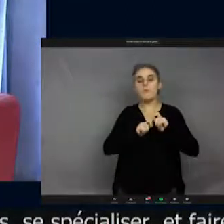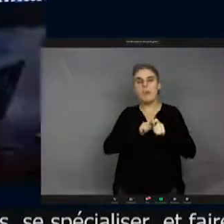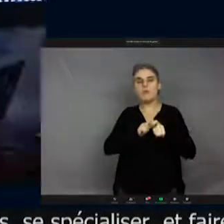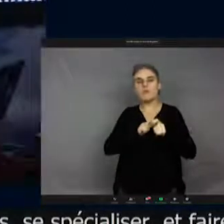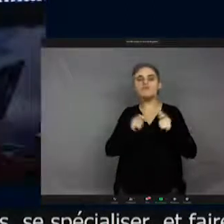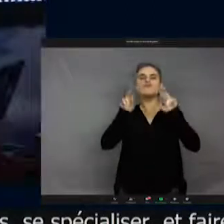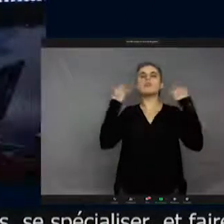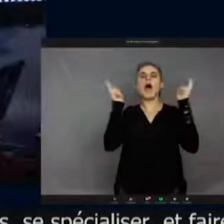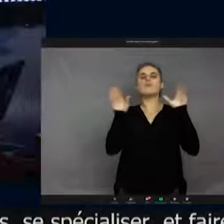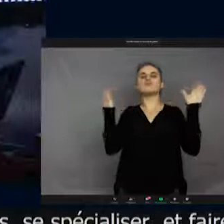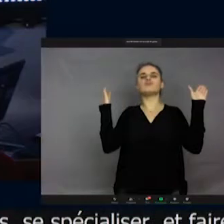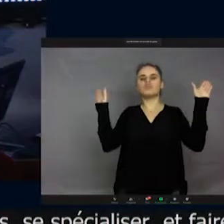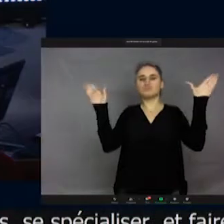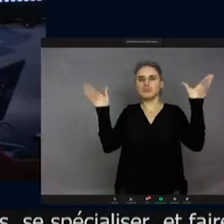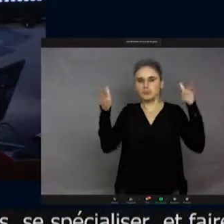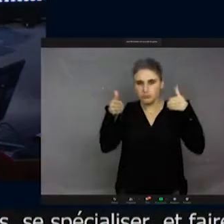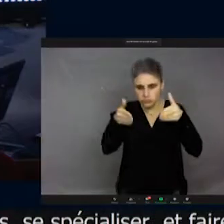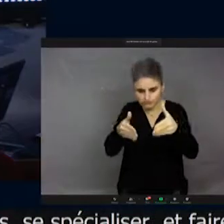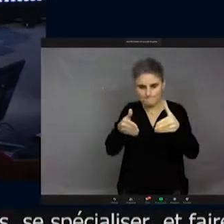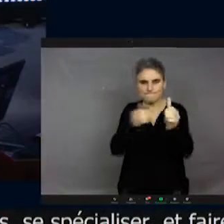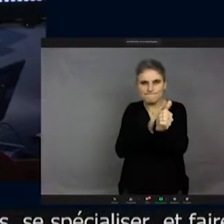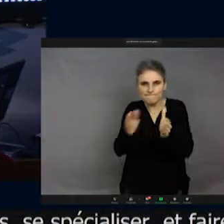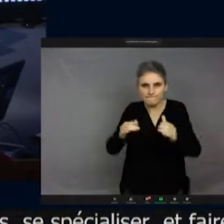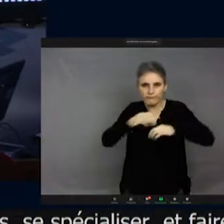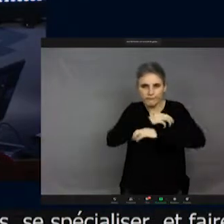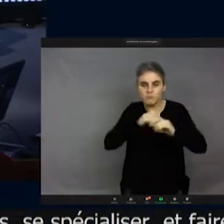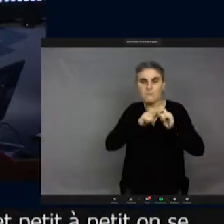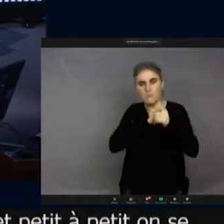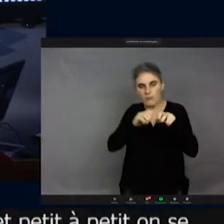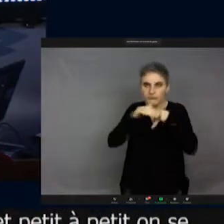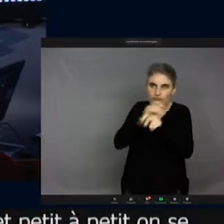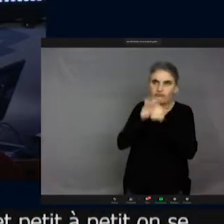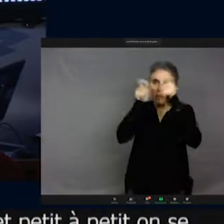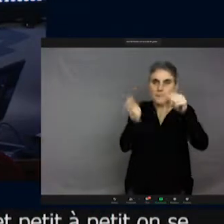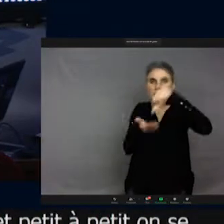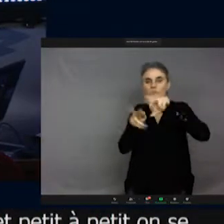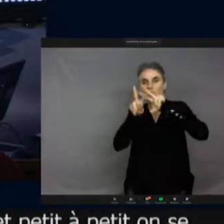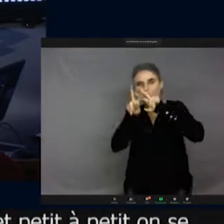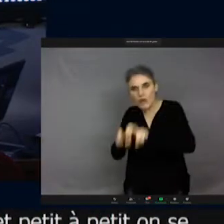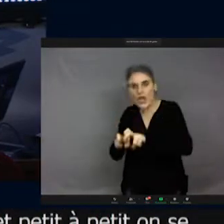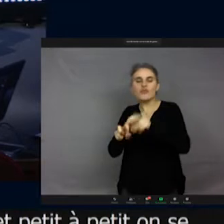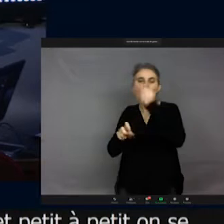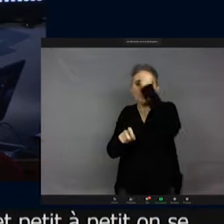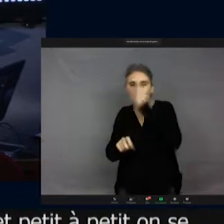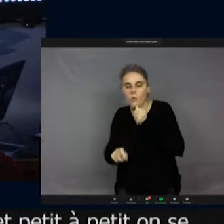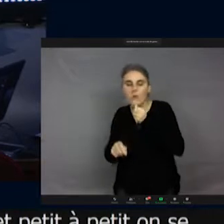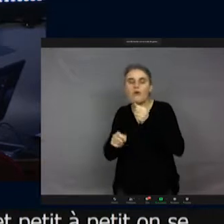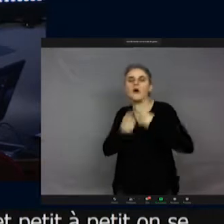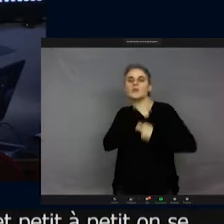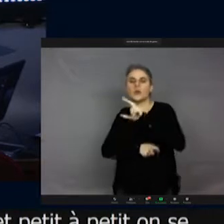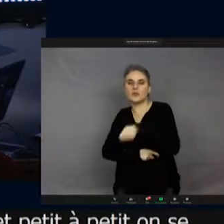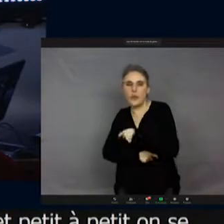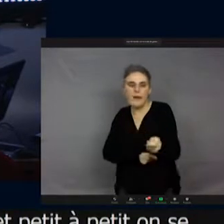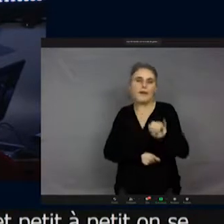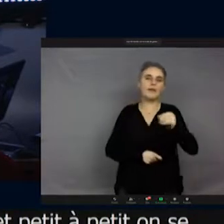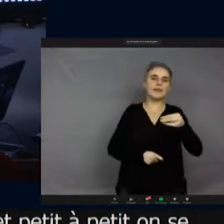c'est la voie royale pour aller dans des organismes de recherche comme le muséum, le CNRS, l'INRA, etc., faire des recherches. Donc, c'est d'être